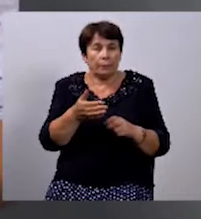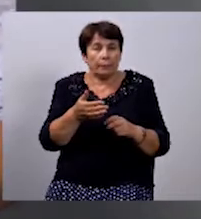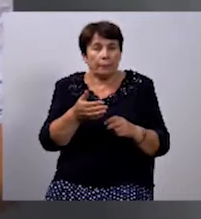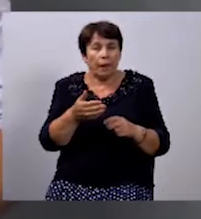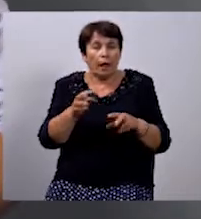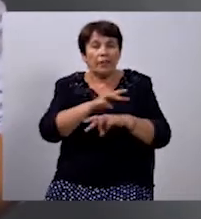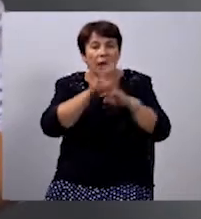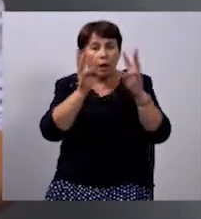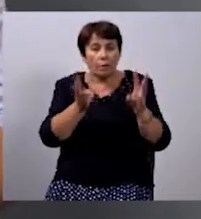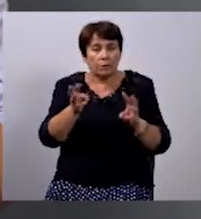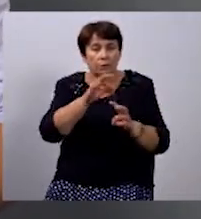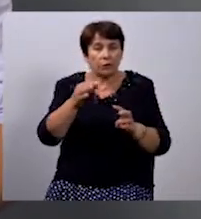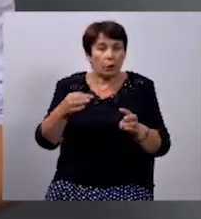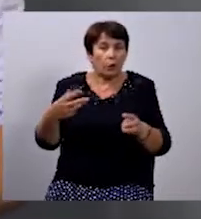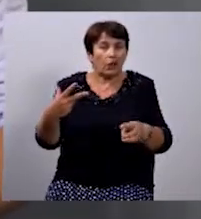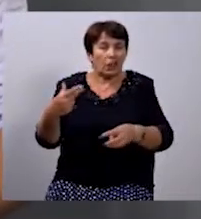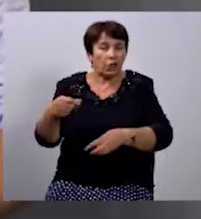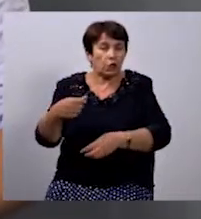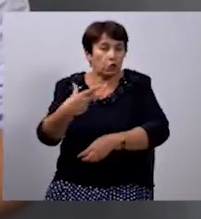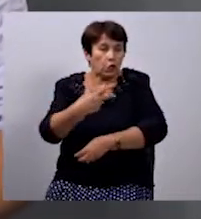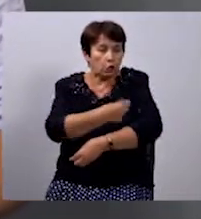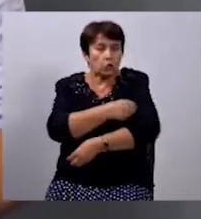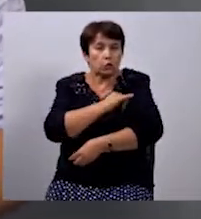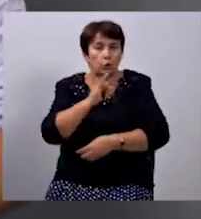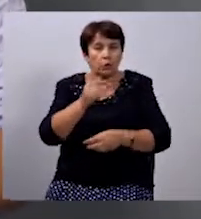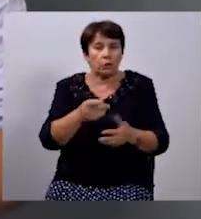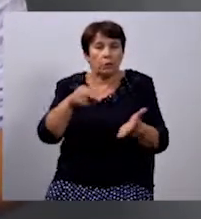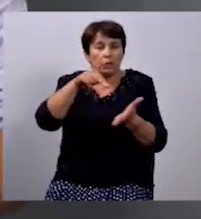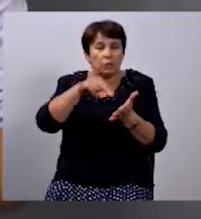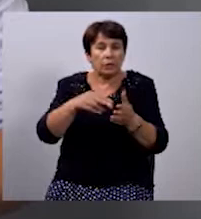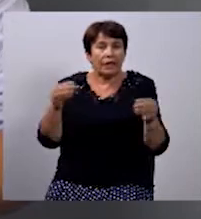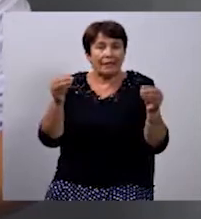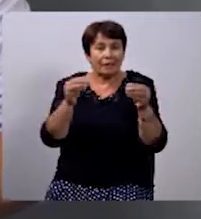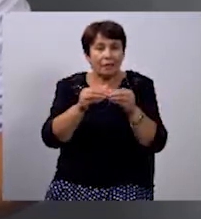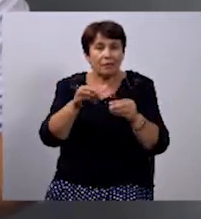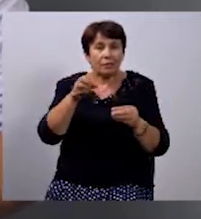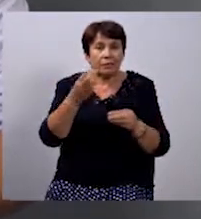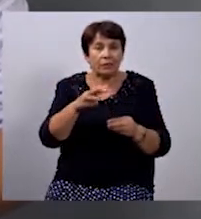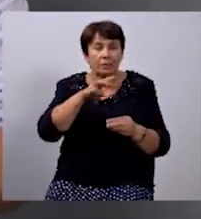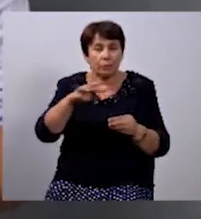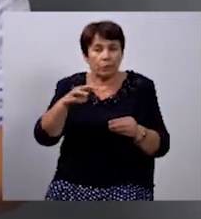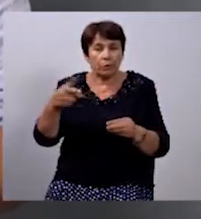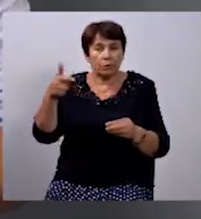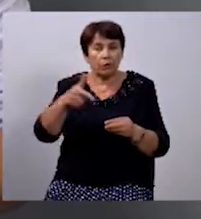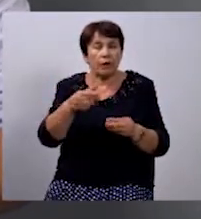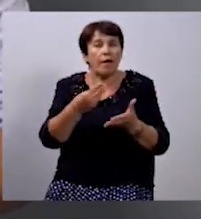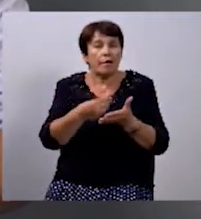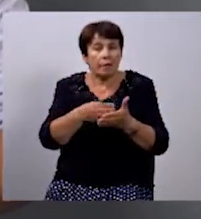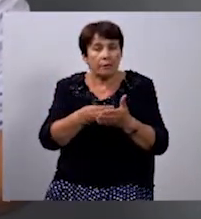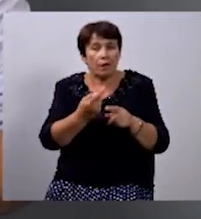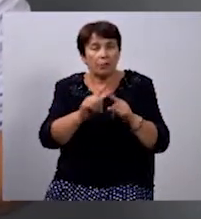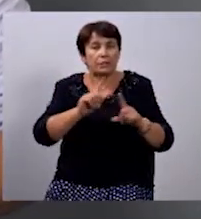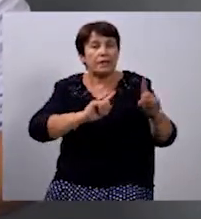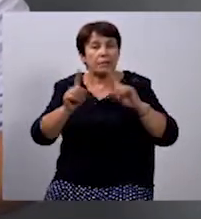Незабезпеченість інсуліном до кінця року на Прикарпатті становить 10-12 мільйонів гривень. Про це сьогодні на